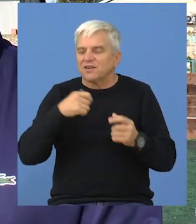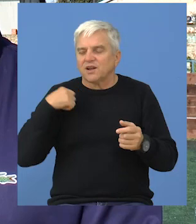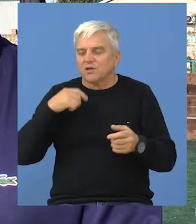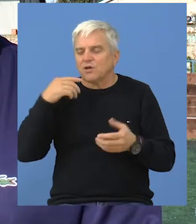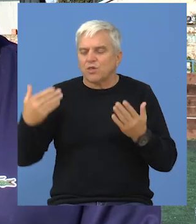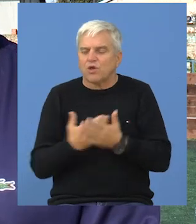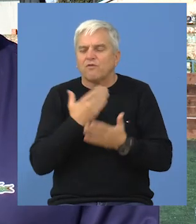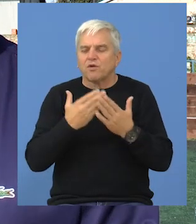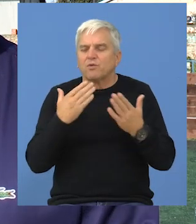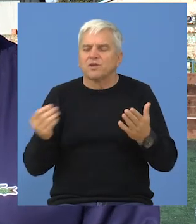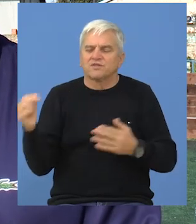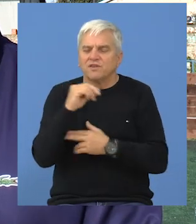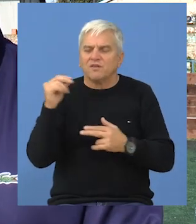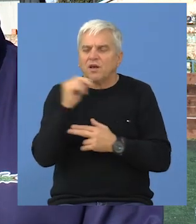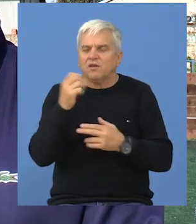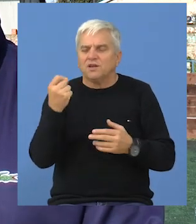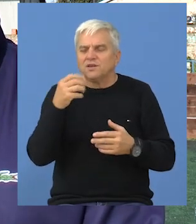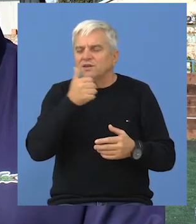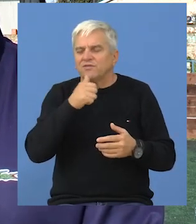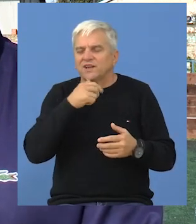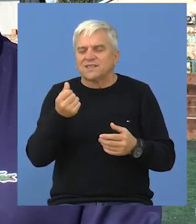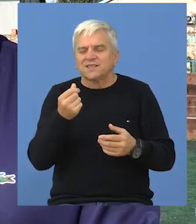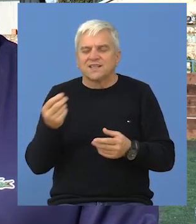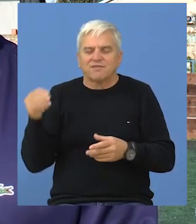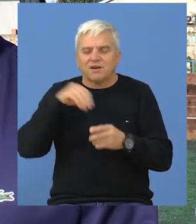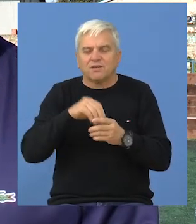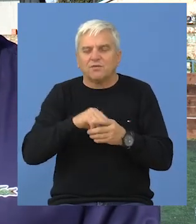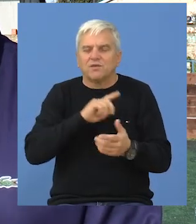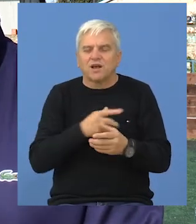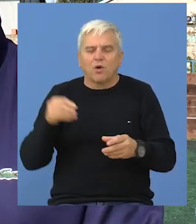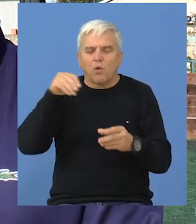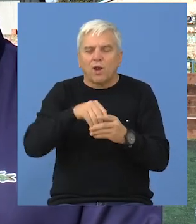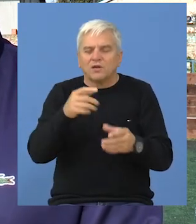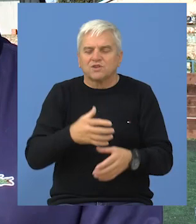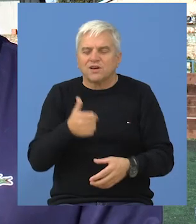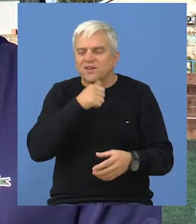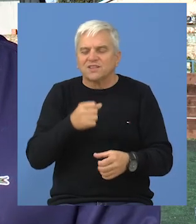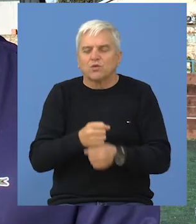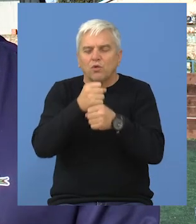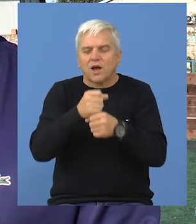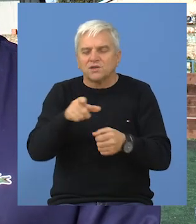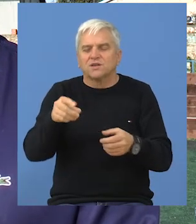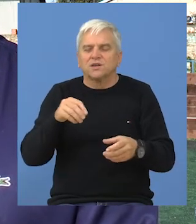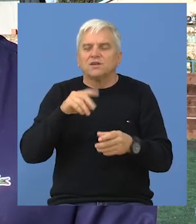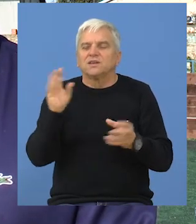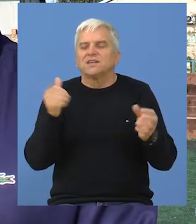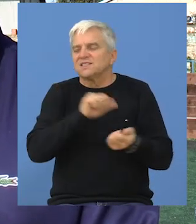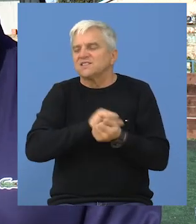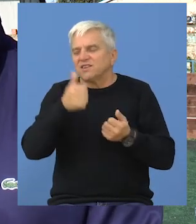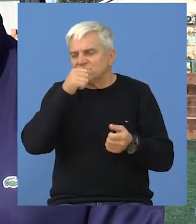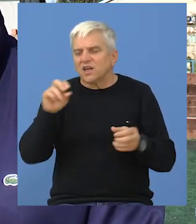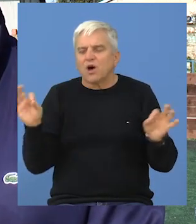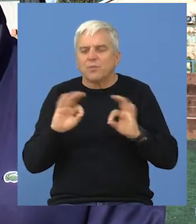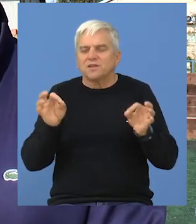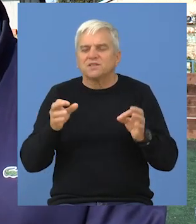infrastruktura iz godine u godinu modernizuje i da se sve veći broj finansijskih sredstava, značajnija finansijska potpora ulaže upravo u sve